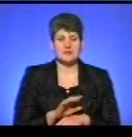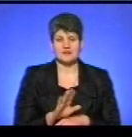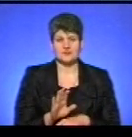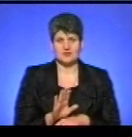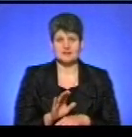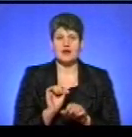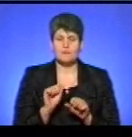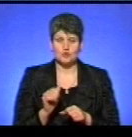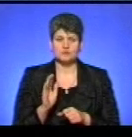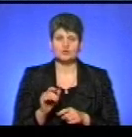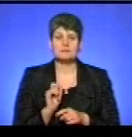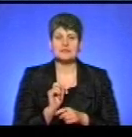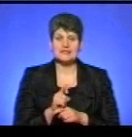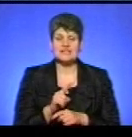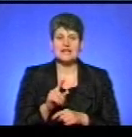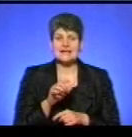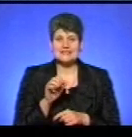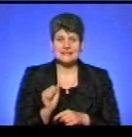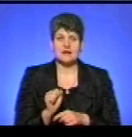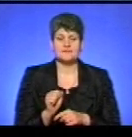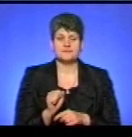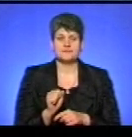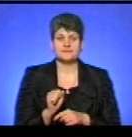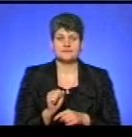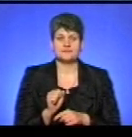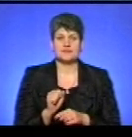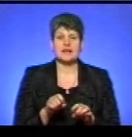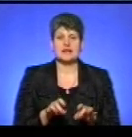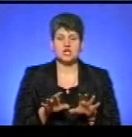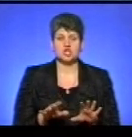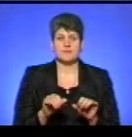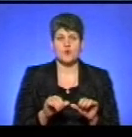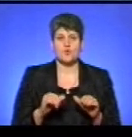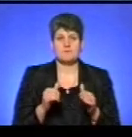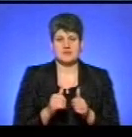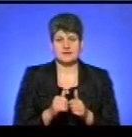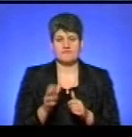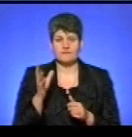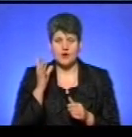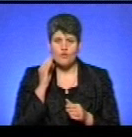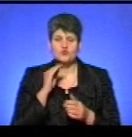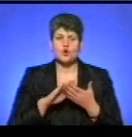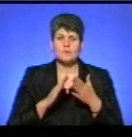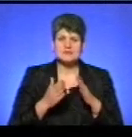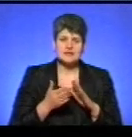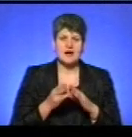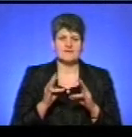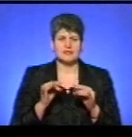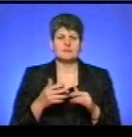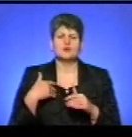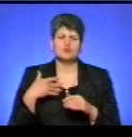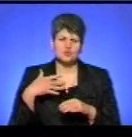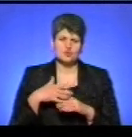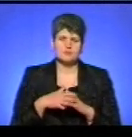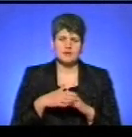може бути призначена за рішенням комісії. Враховуючи певні обставини, ми розуміємо, що